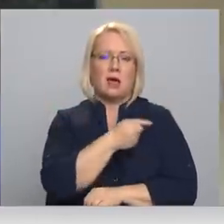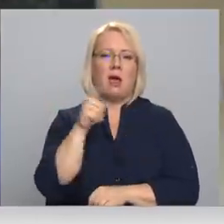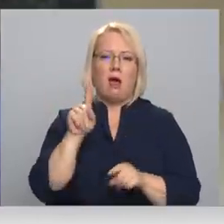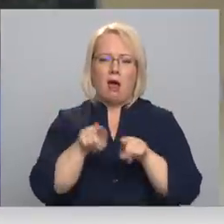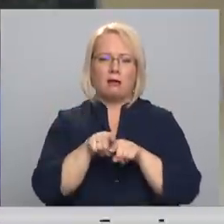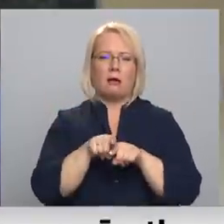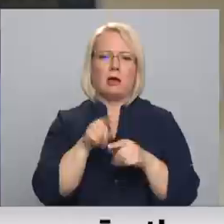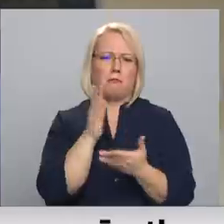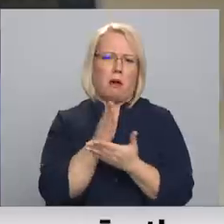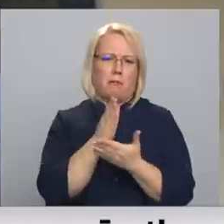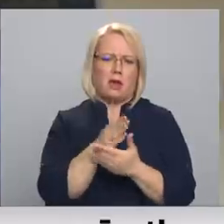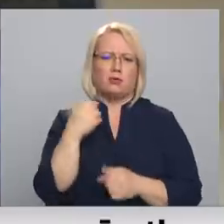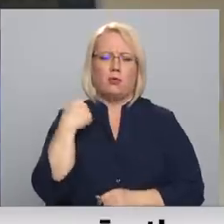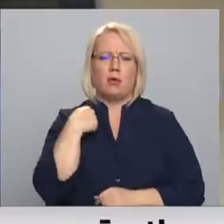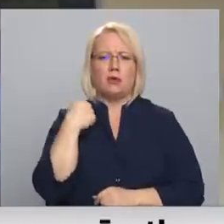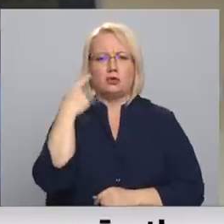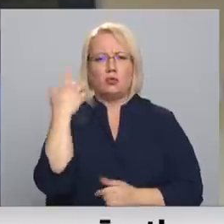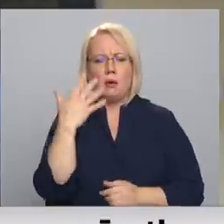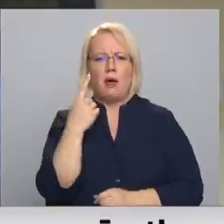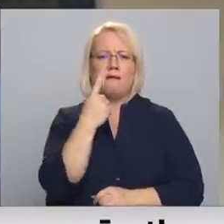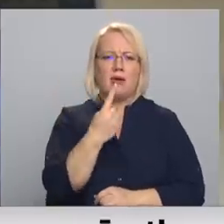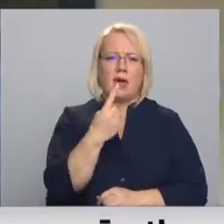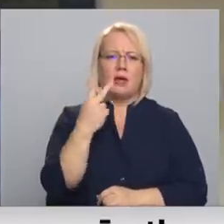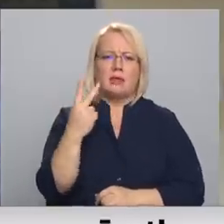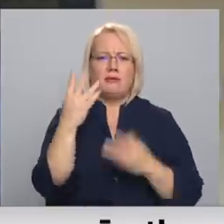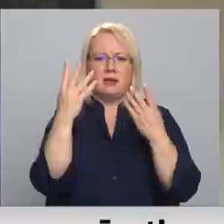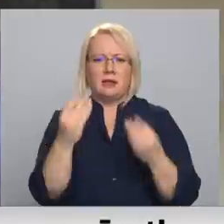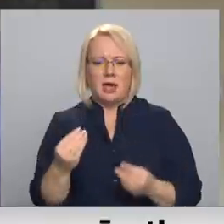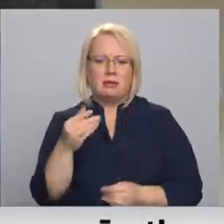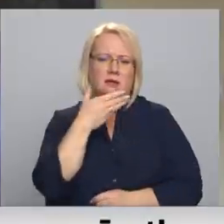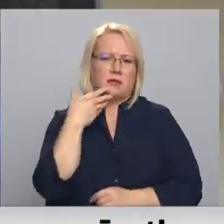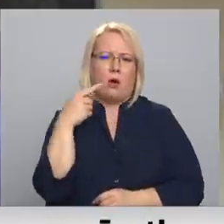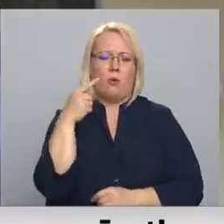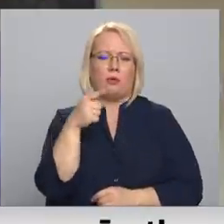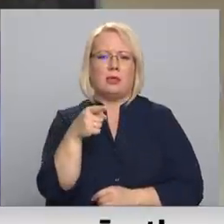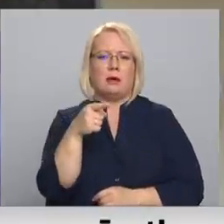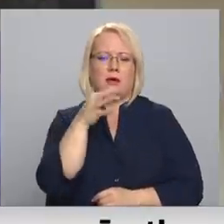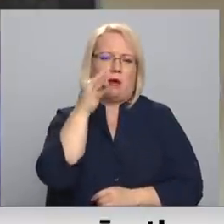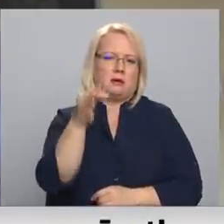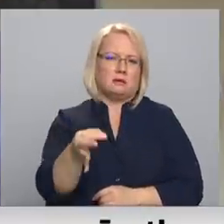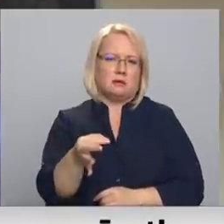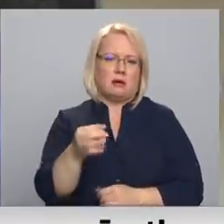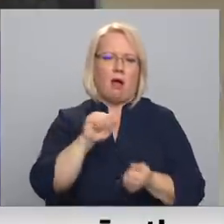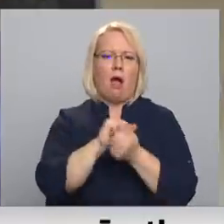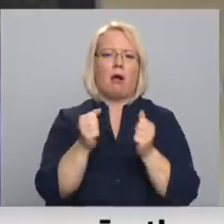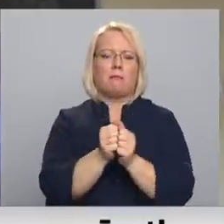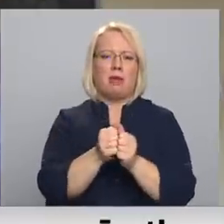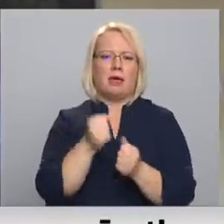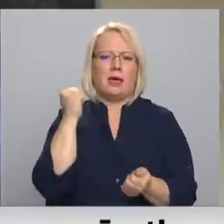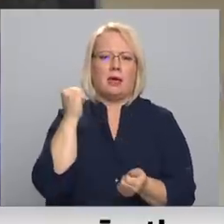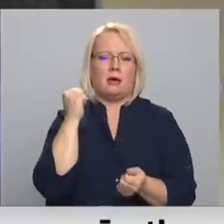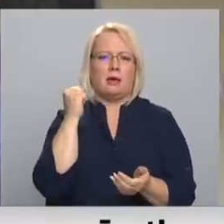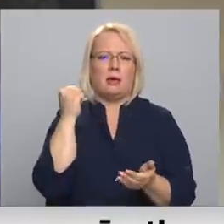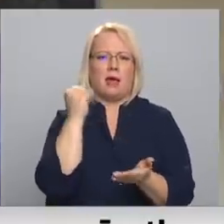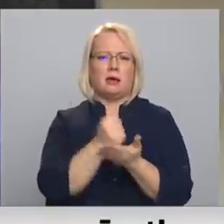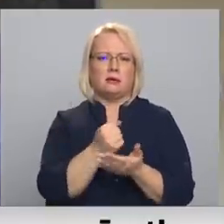pabeigts. Es domāju, ka tā viena vai divas dienas nav tik jāsaka, ka akmeni iecits. Tas galvenais, ka